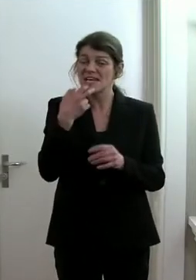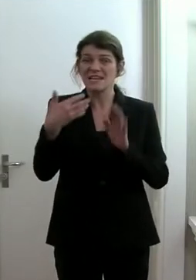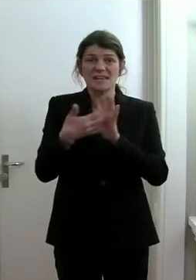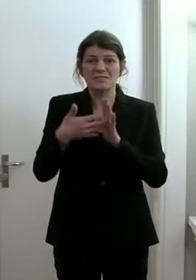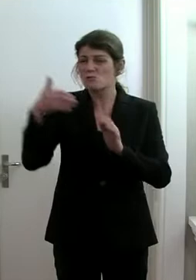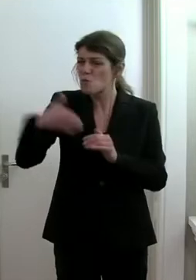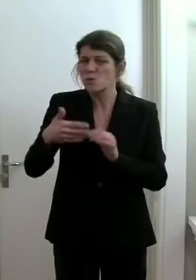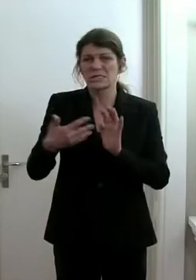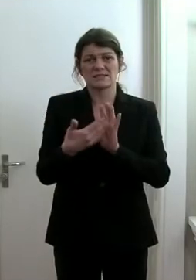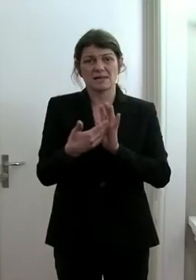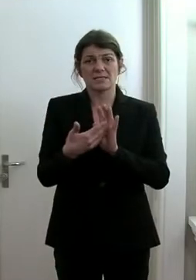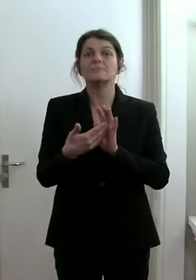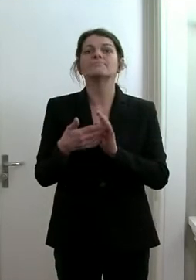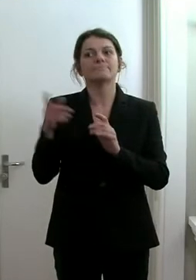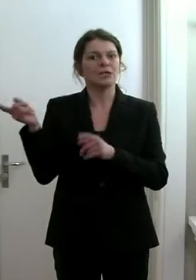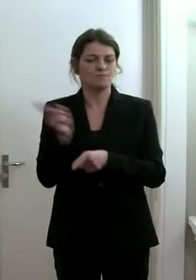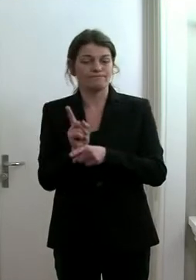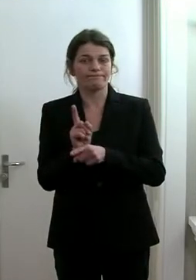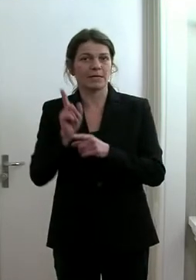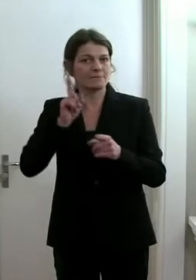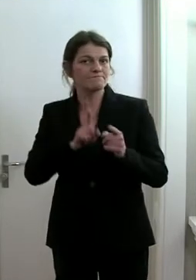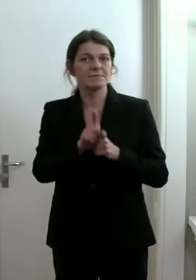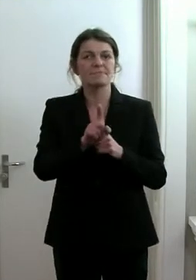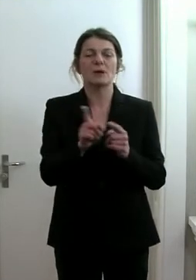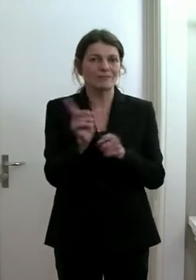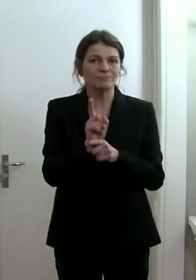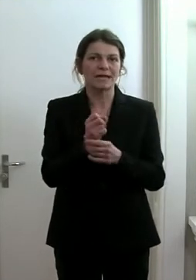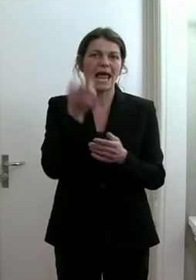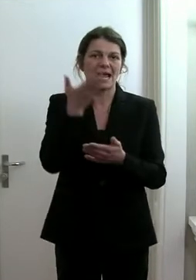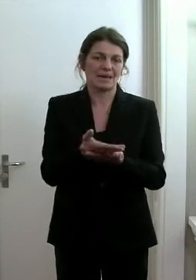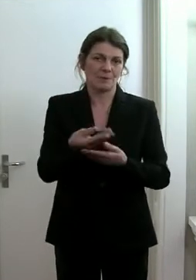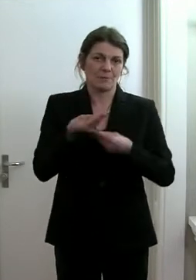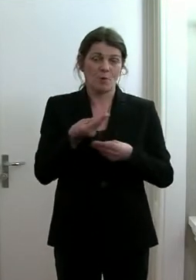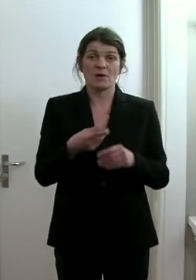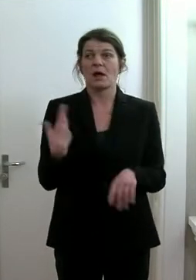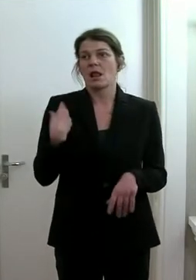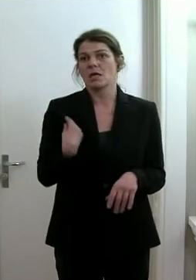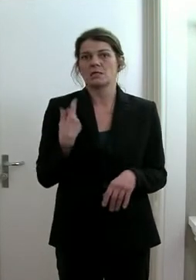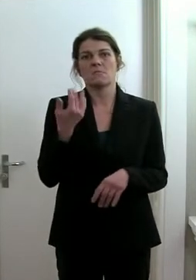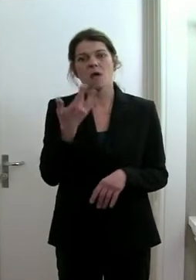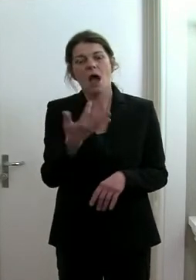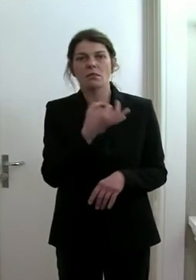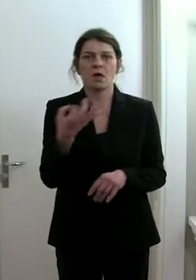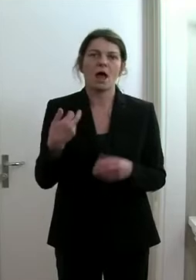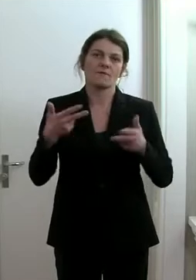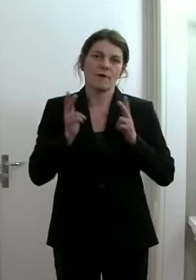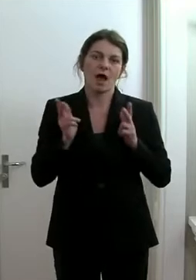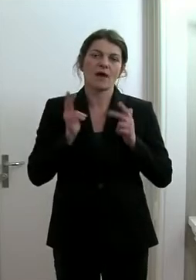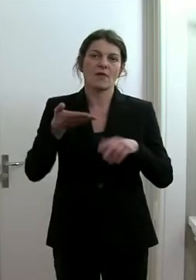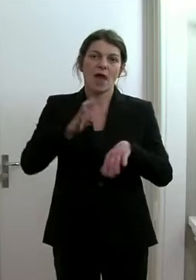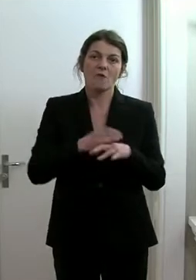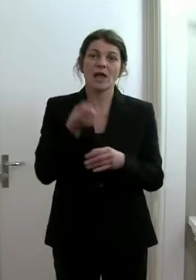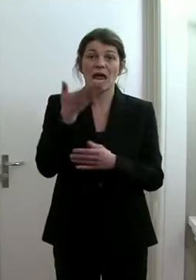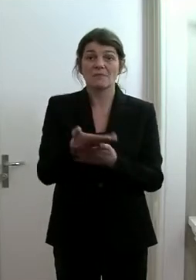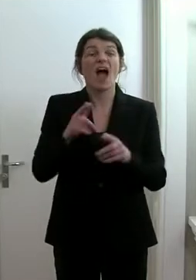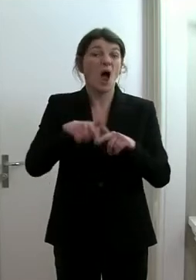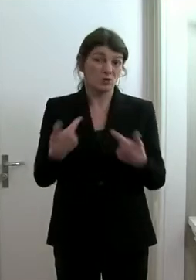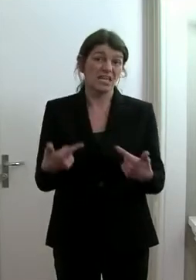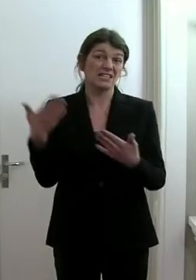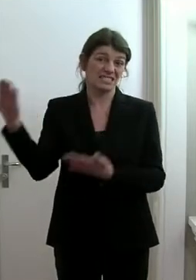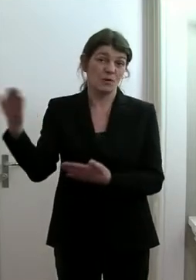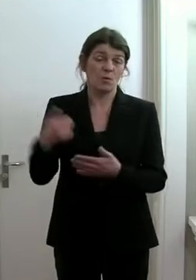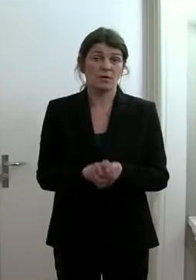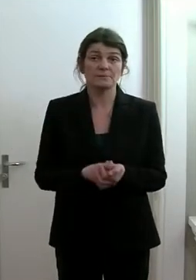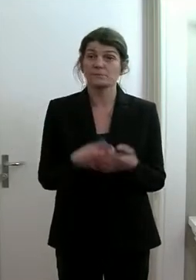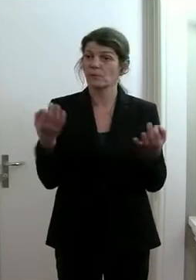müssen oder wollen, sehr schnell Ergebnisse haben. Es ist lästig, wenn man mehrere Tage auf Ergebnisse warten muss, wie das im Ausland zum Teil der Fall